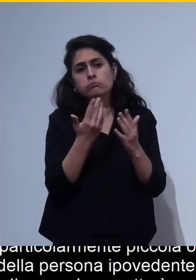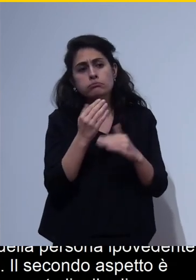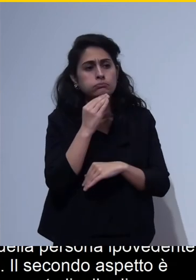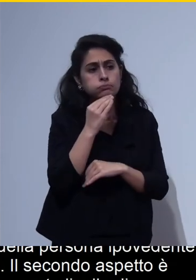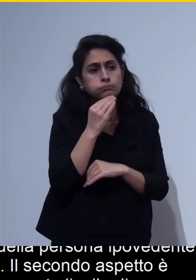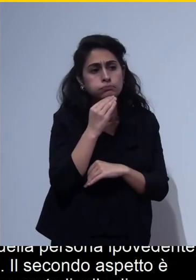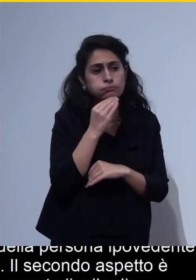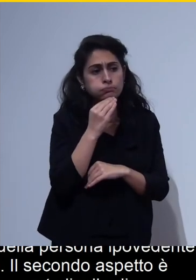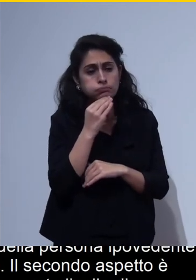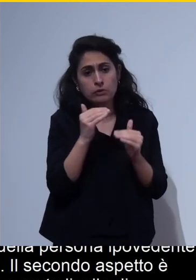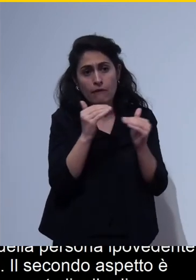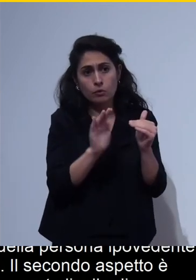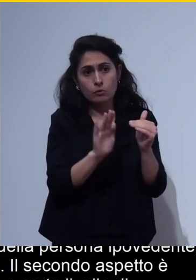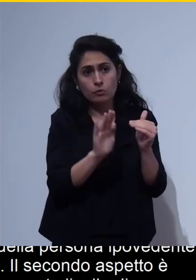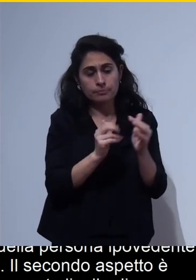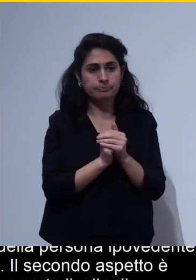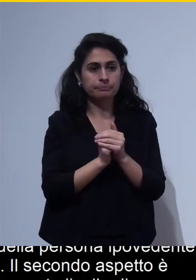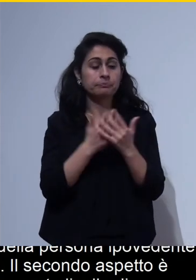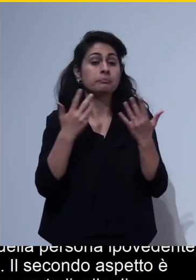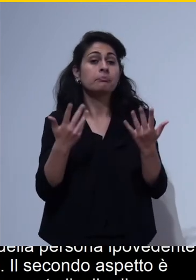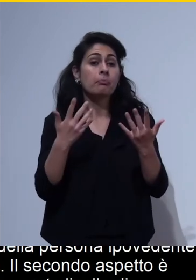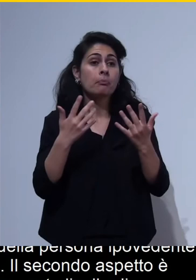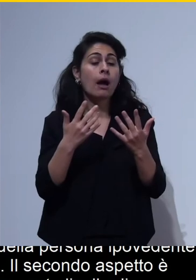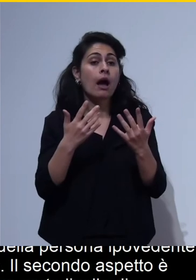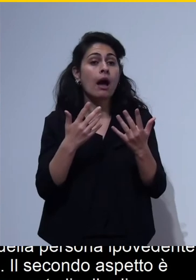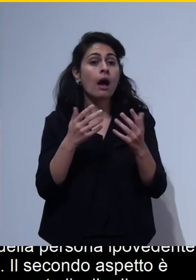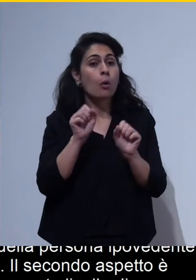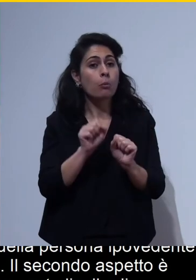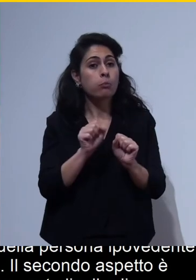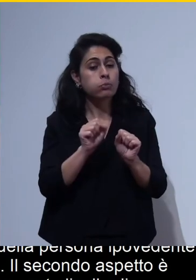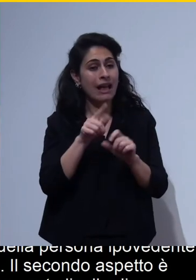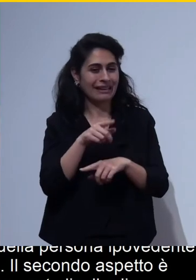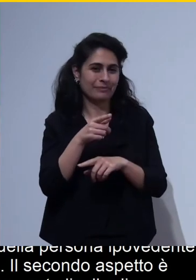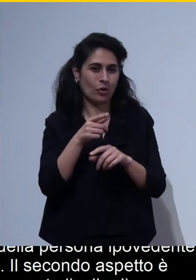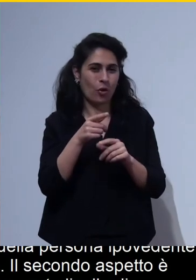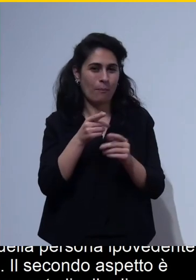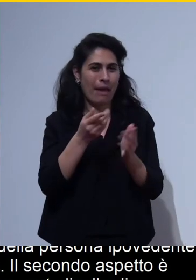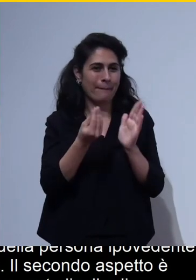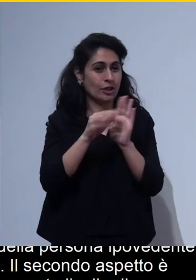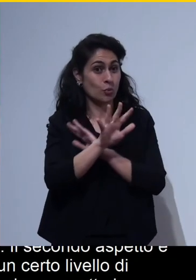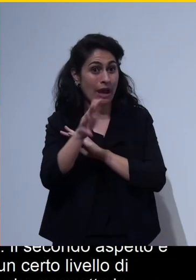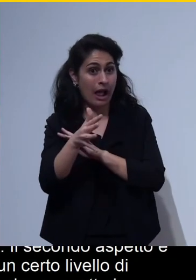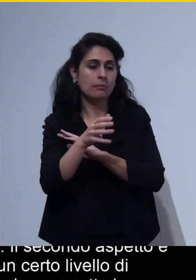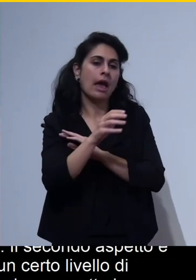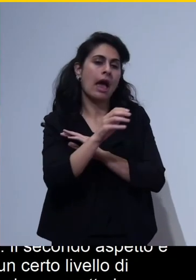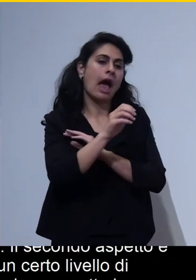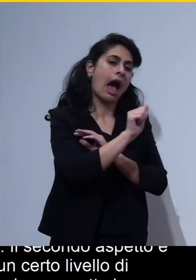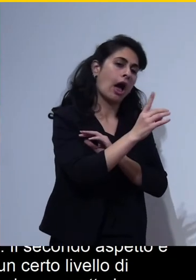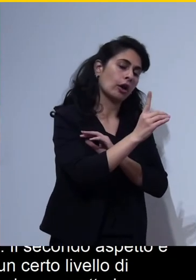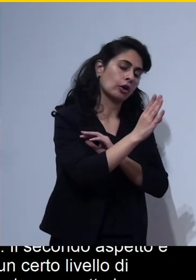con un viewer, quindi con un programma che permette la visualizzazione del PDF, diverso per esempio da Adobe, Acrobat,